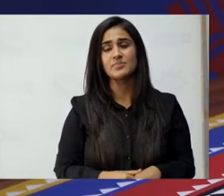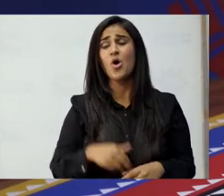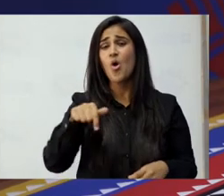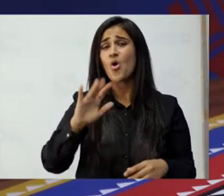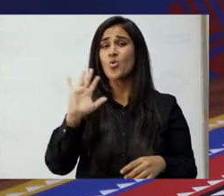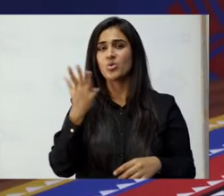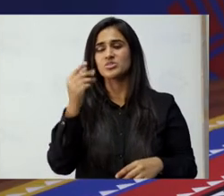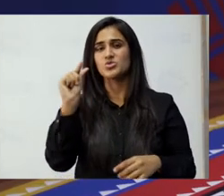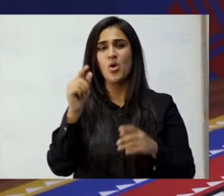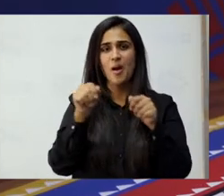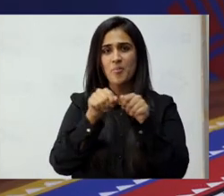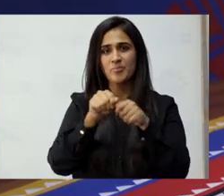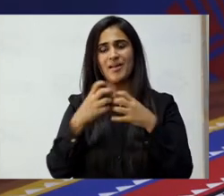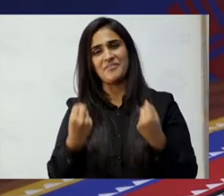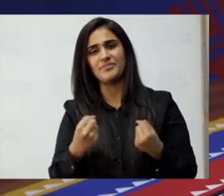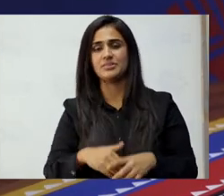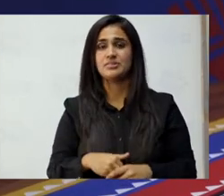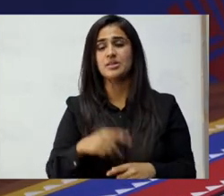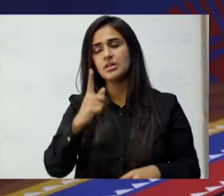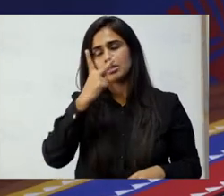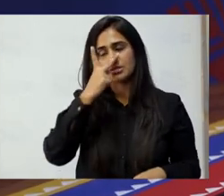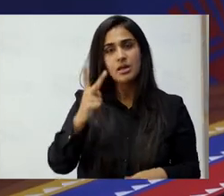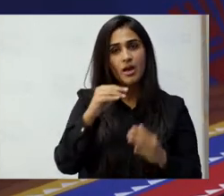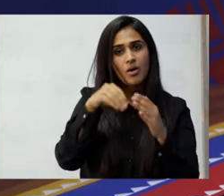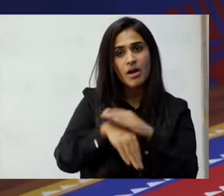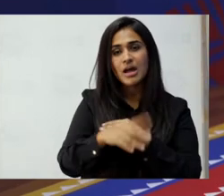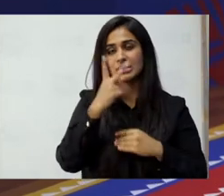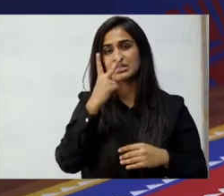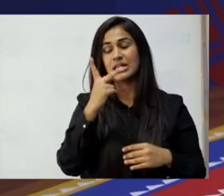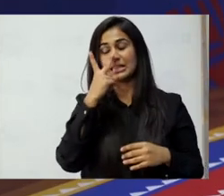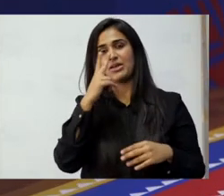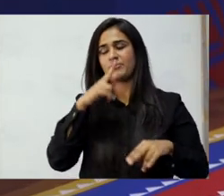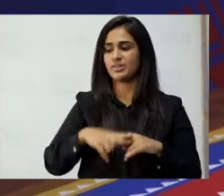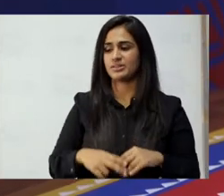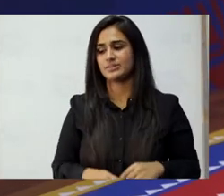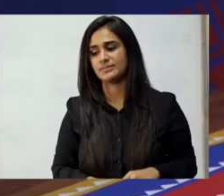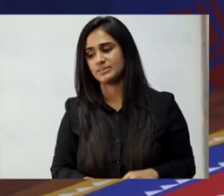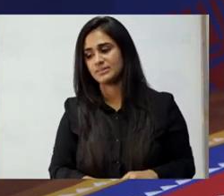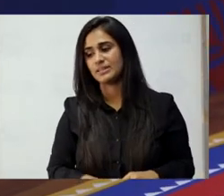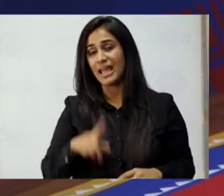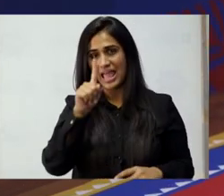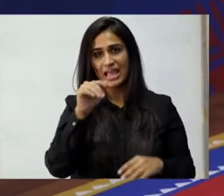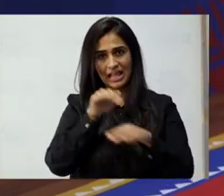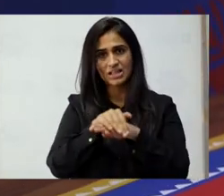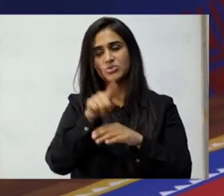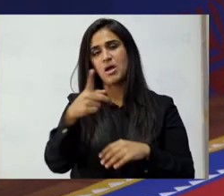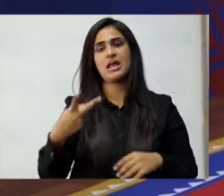ہے اور کچھ تھیارٹرکل پرفومنسز ہیں ضرور ڈانلوڈ کیجئے دیکھئے بہت مزائے